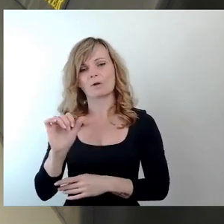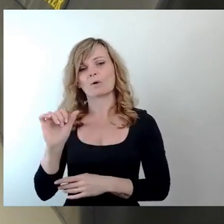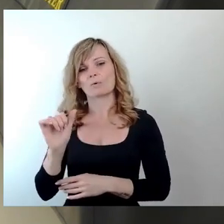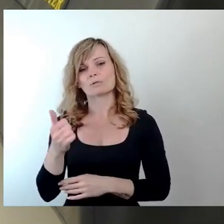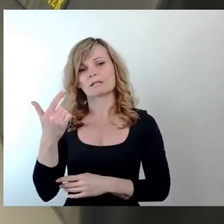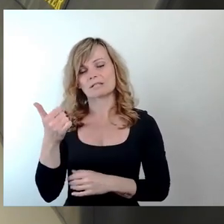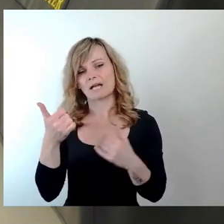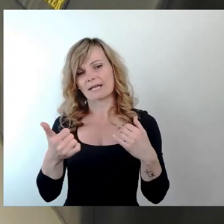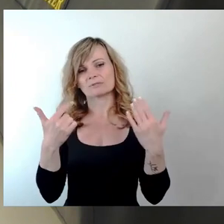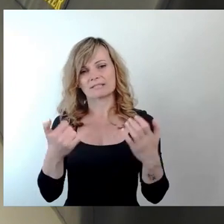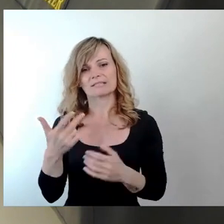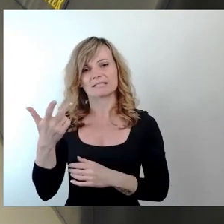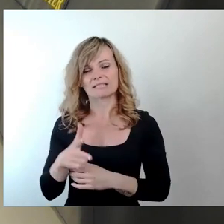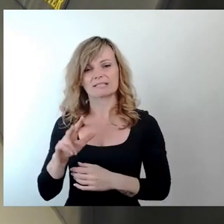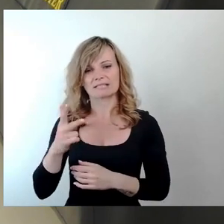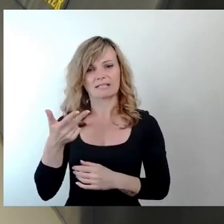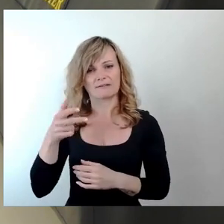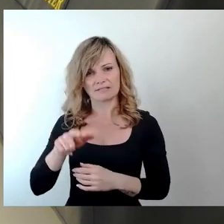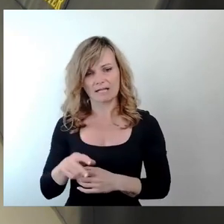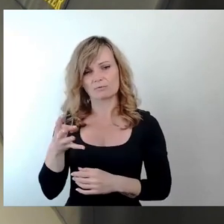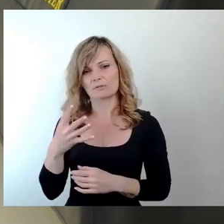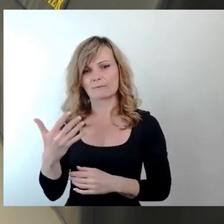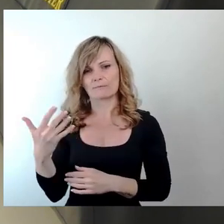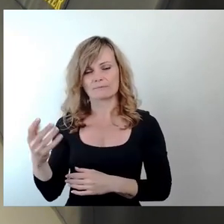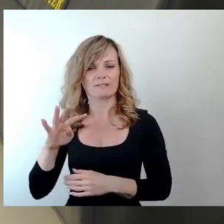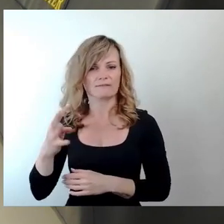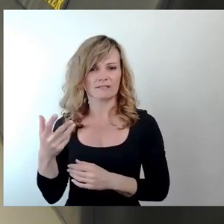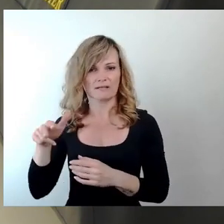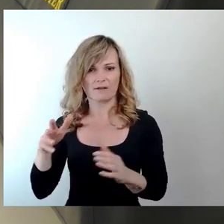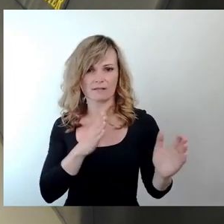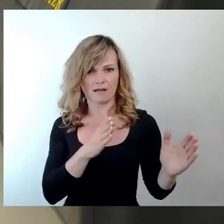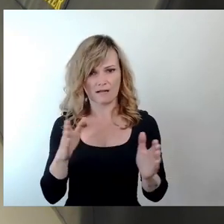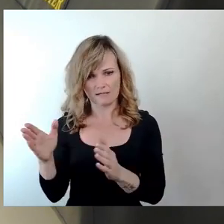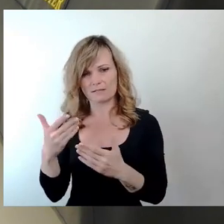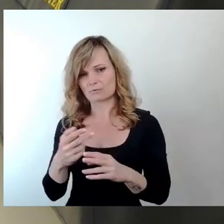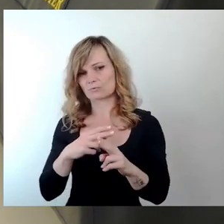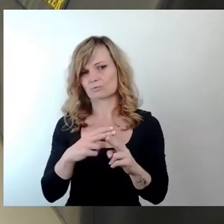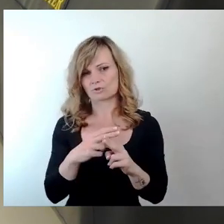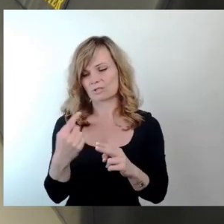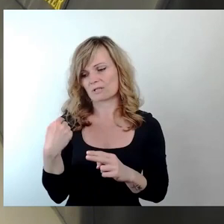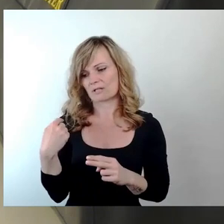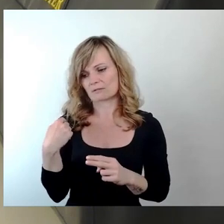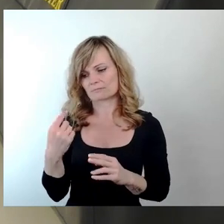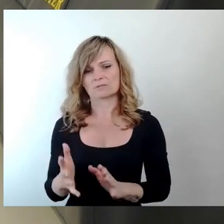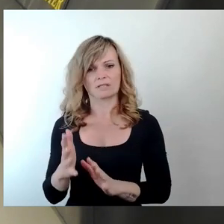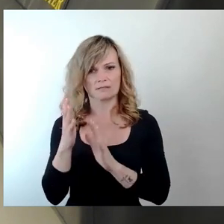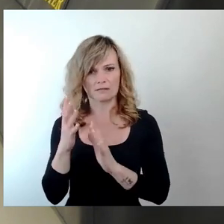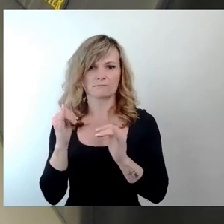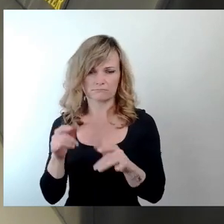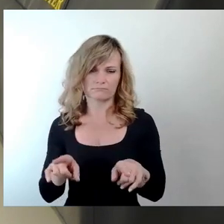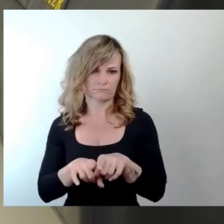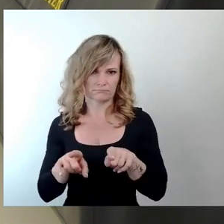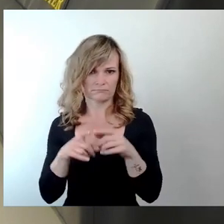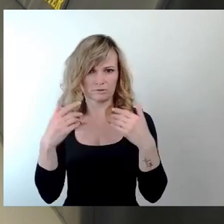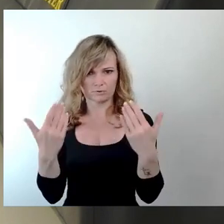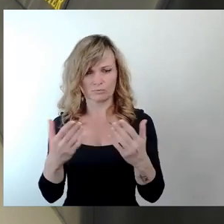und 155 im vierten Quartal. Und das entspricht dem Schnitt der letzten zehn Jahre. Es gab